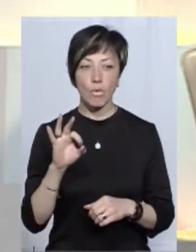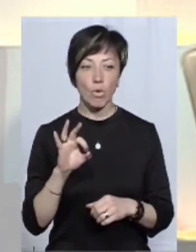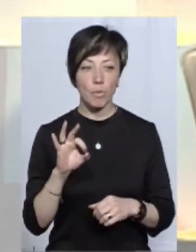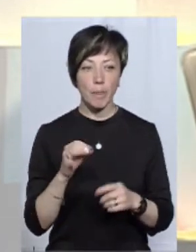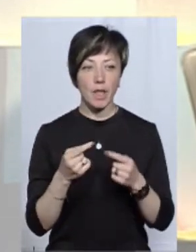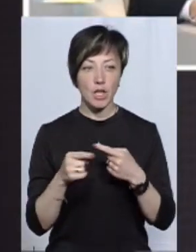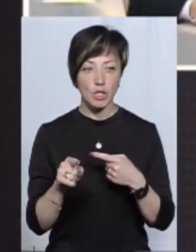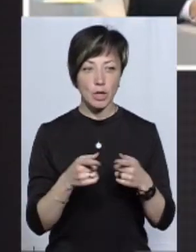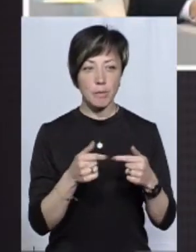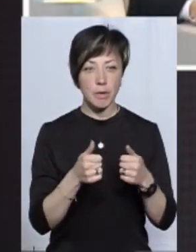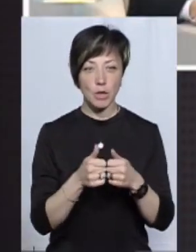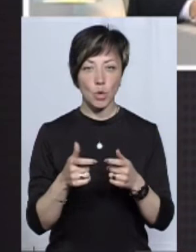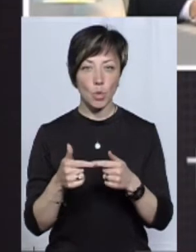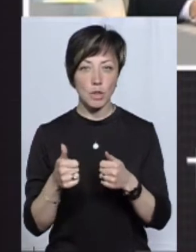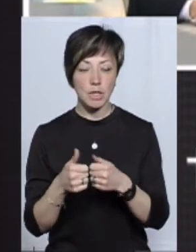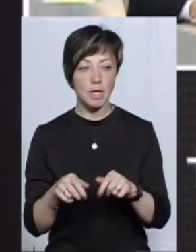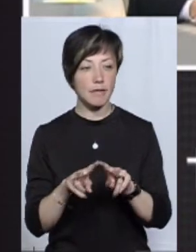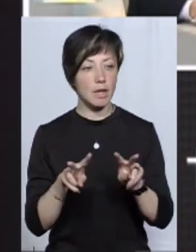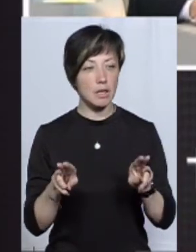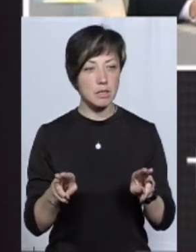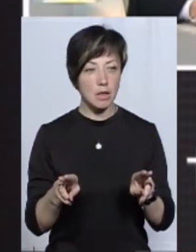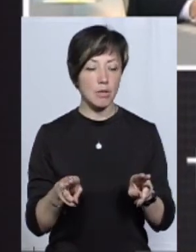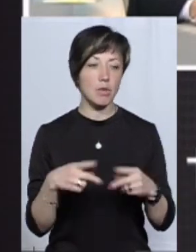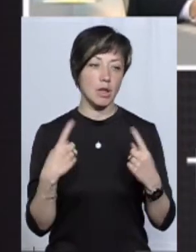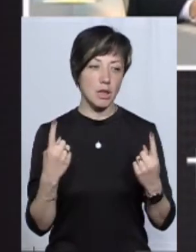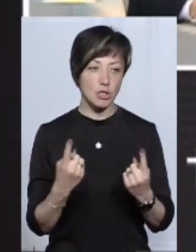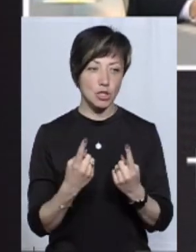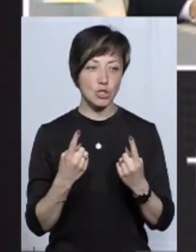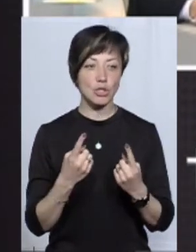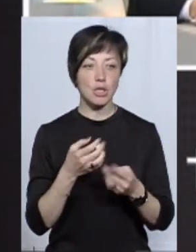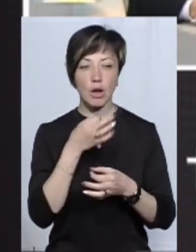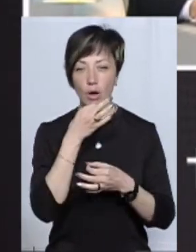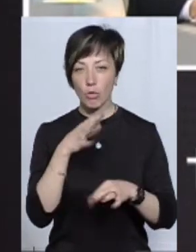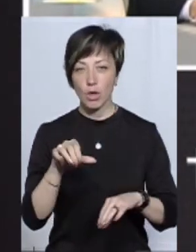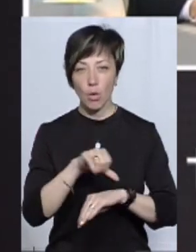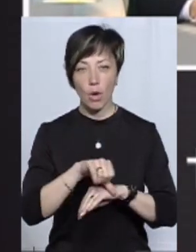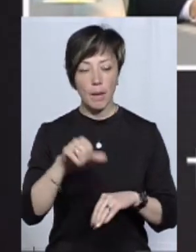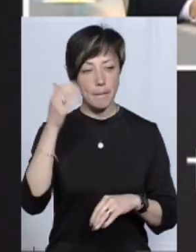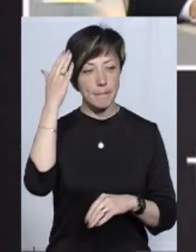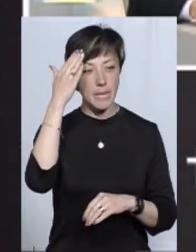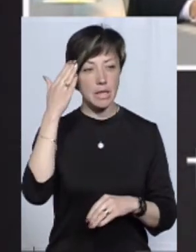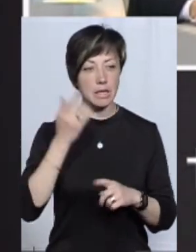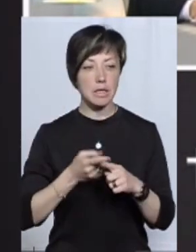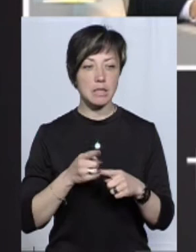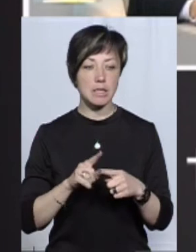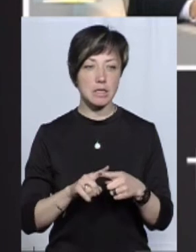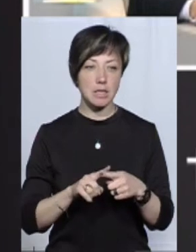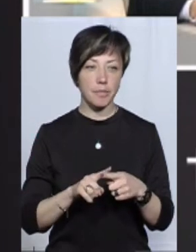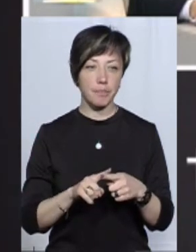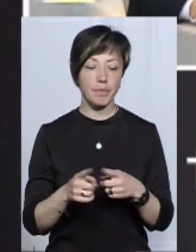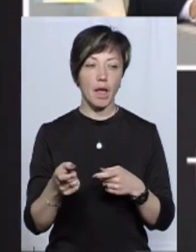інших підрозділів, вони так само класичні для будь-якої митниці. Це, як я вже сказав, і